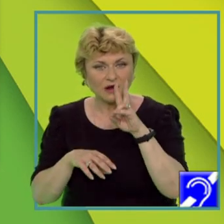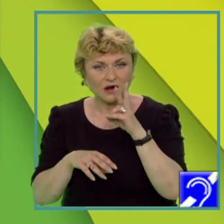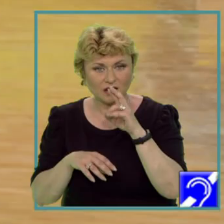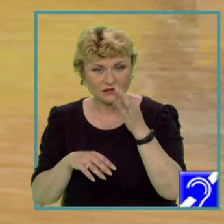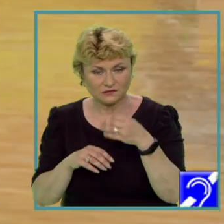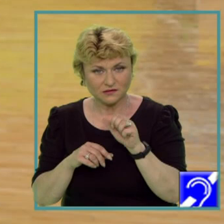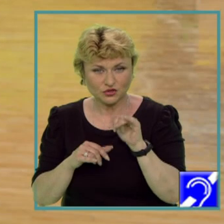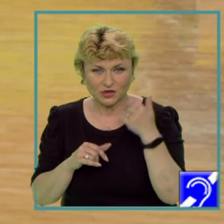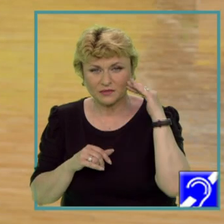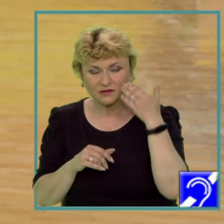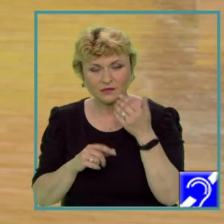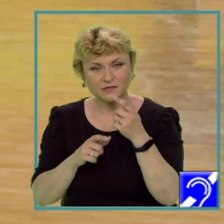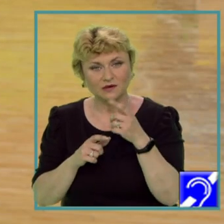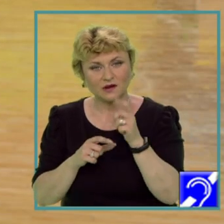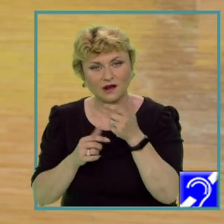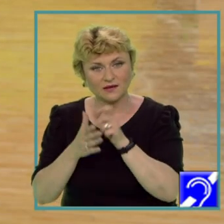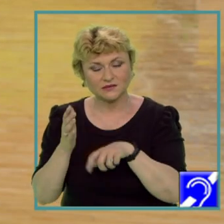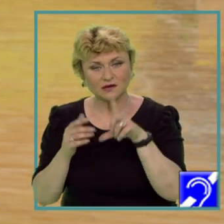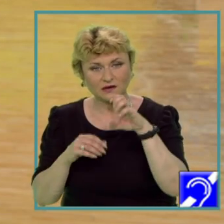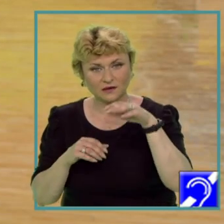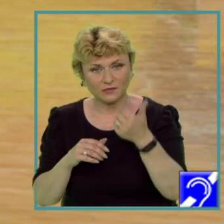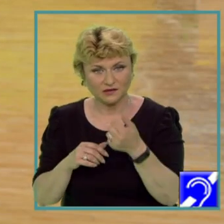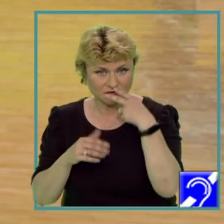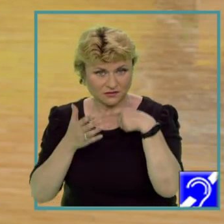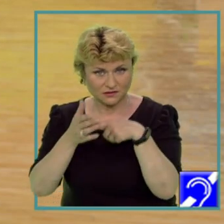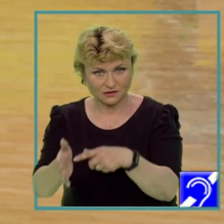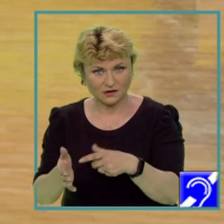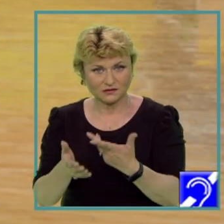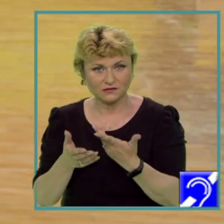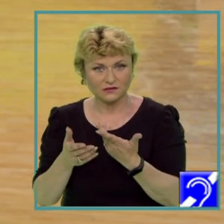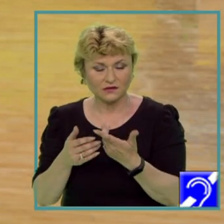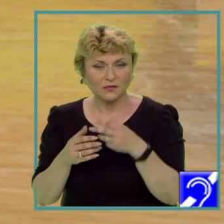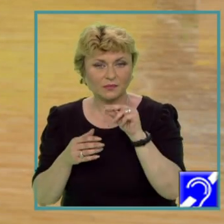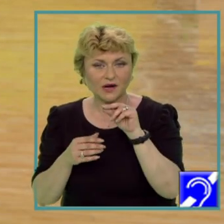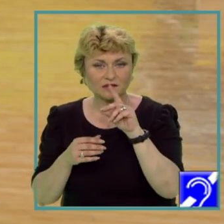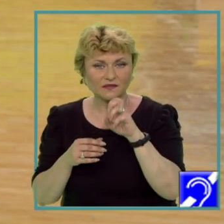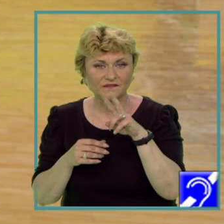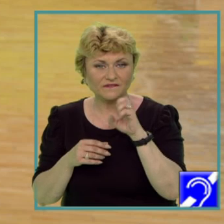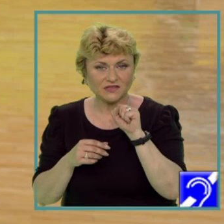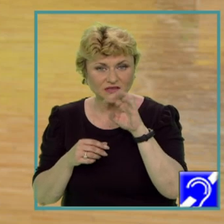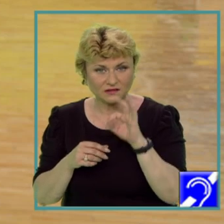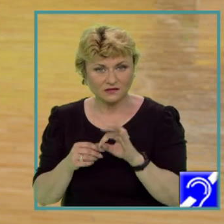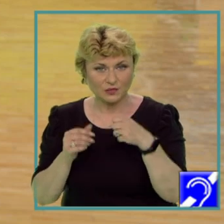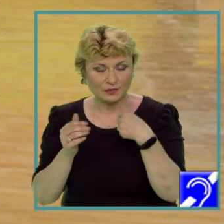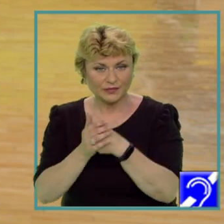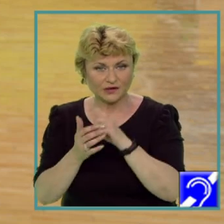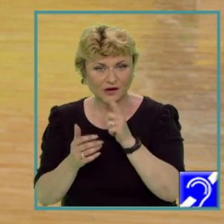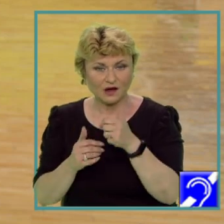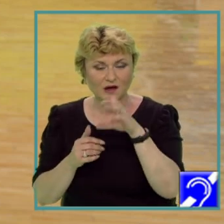climă că influențele oceanice se manifestă pe teritoriul României, în partea de vest, până la Carpații